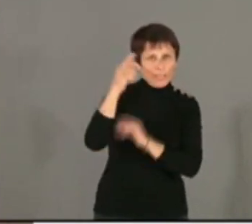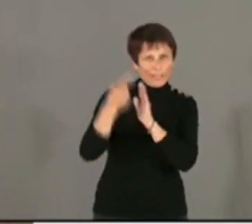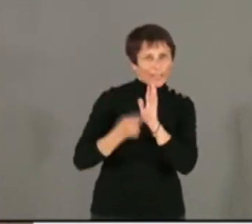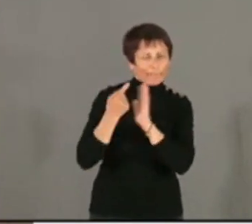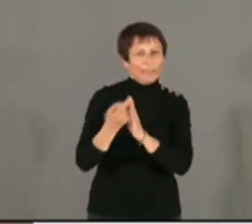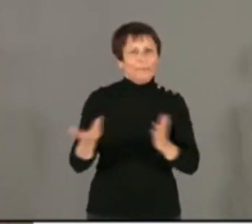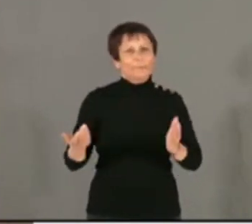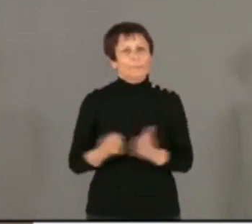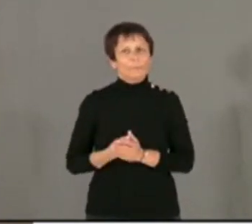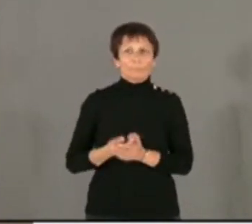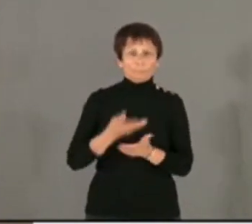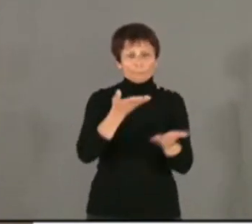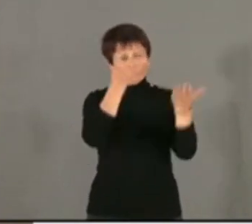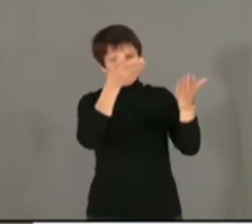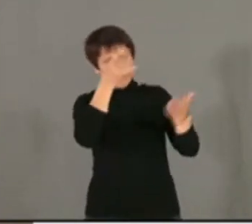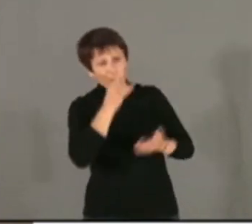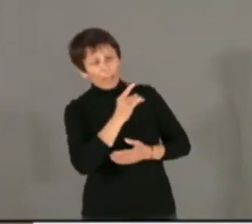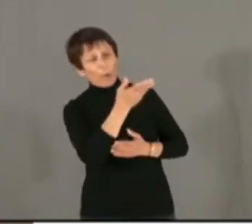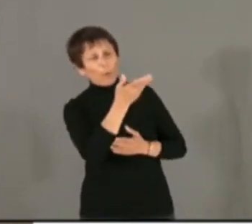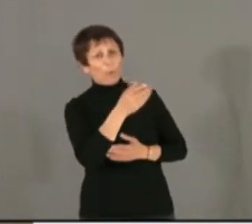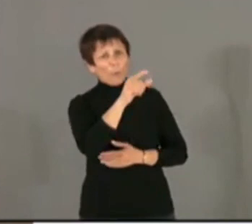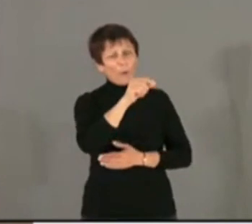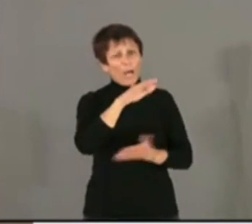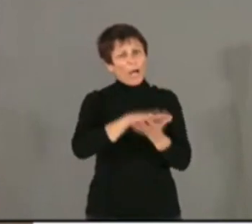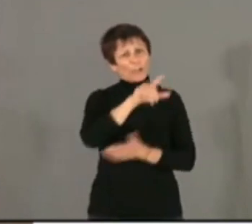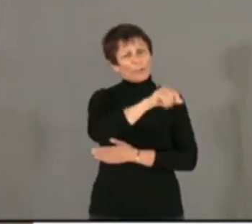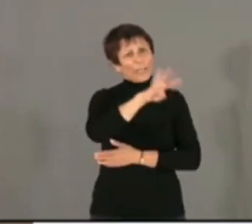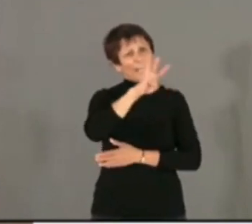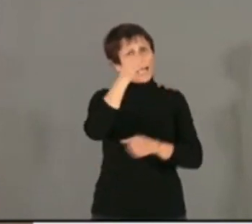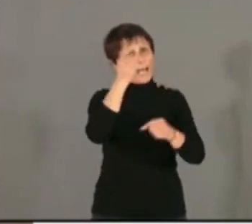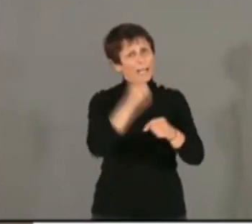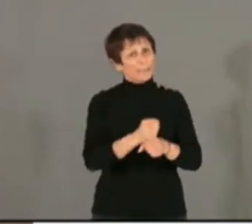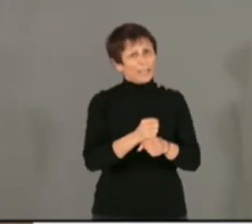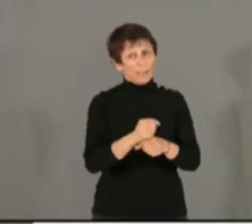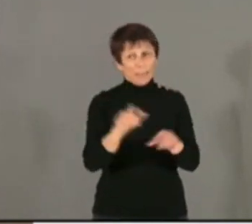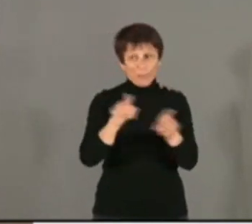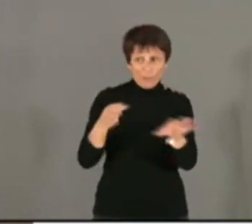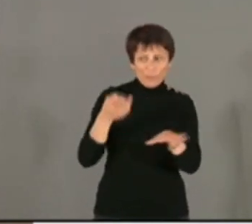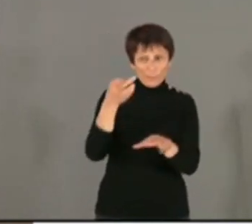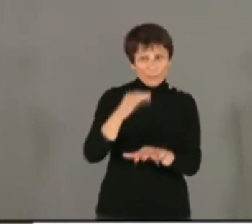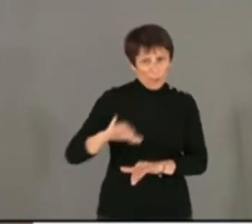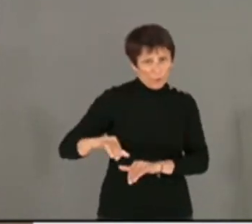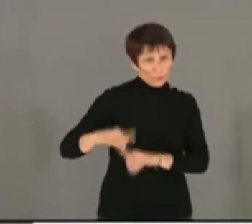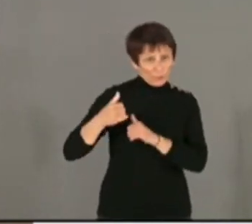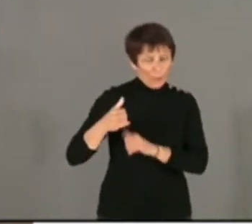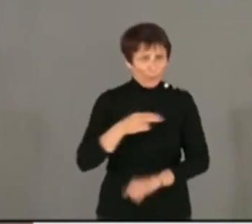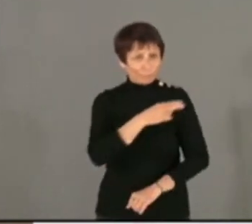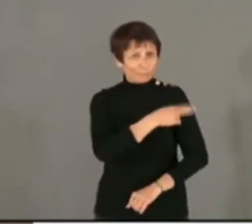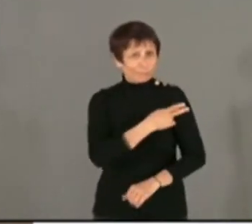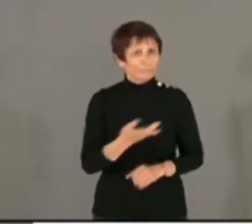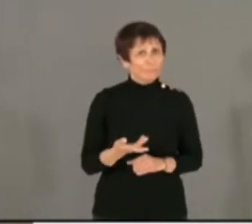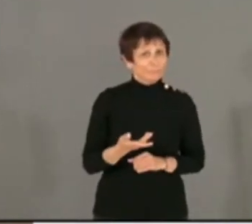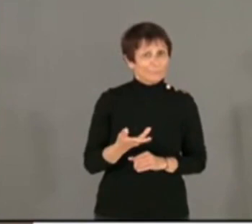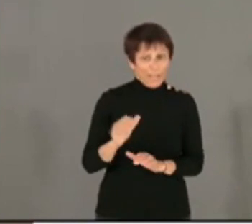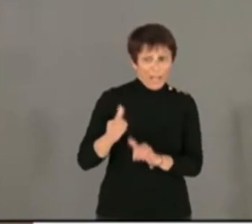Ce héros de 24 ans qui, comme vous l'avez rappelé, jeune caporal, et comme l